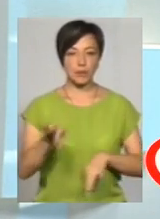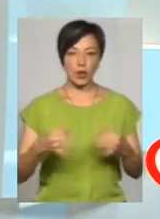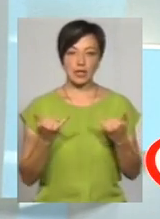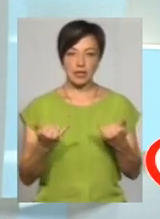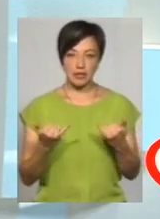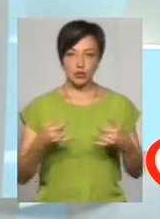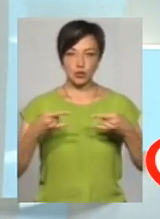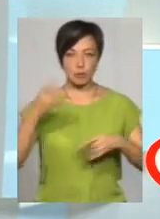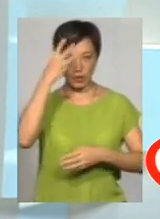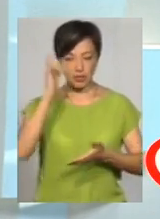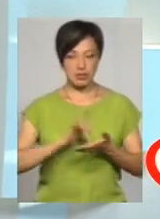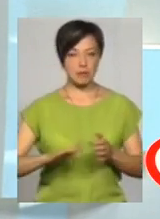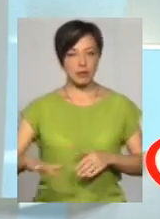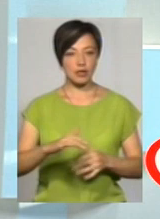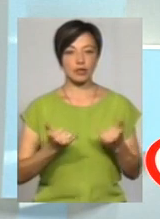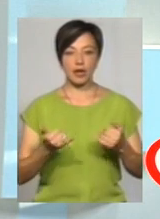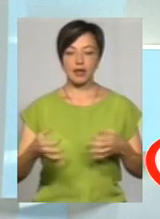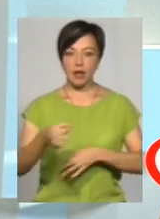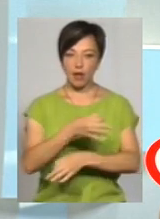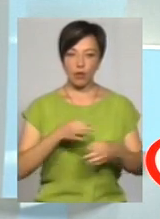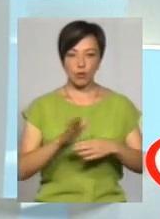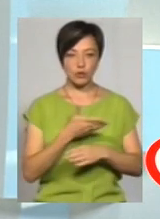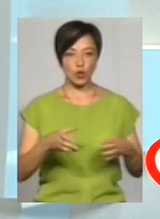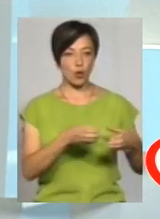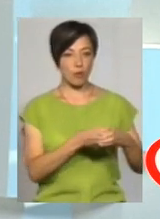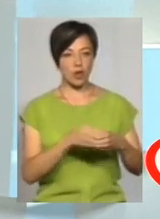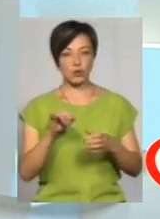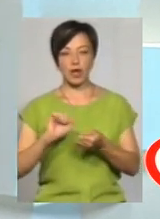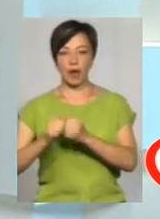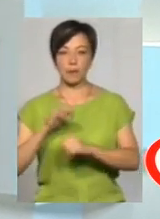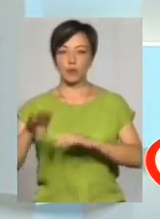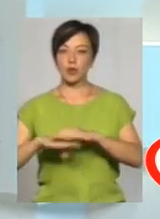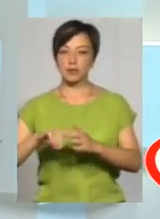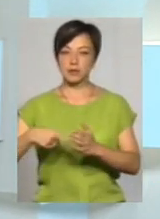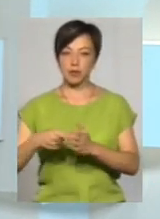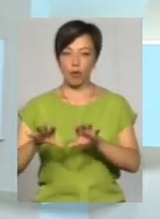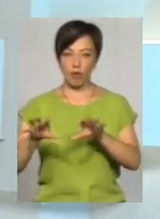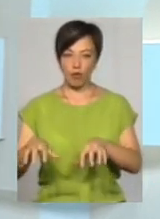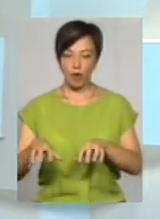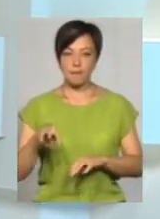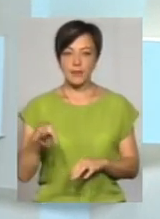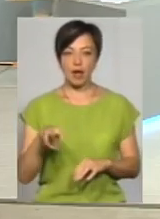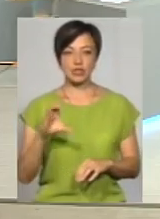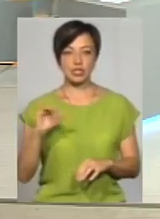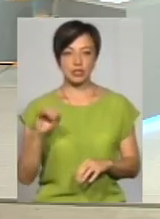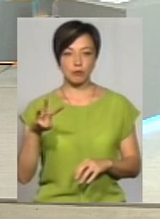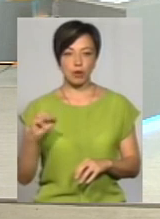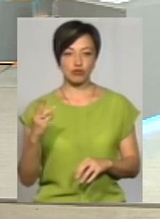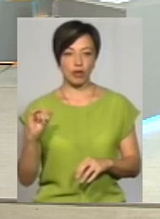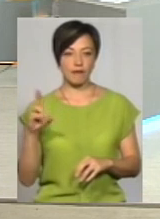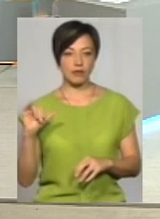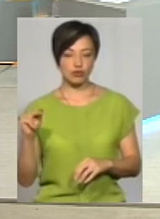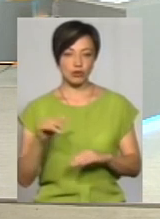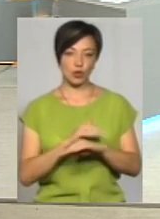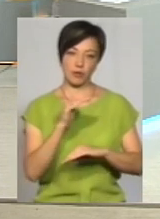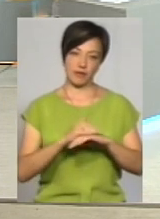студія «Поділля-Центр» стає майданчиком для діалогу між громадою та Кам'янець-Подільським міським головою Михайлом Сімашкевичем. Добрий вечір,